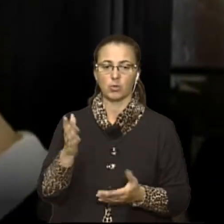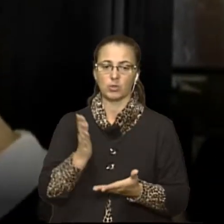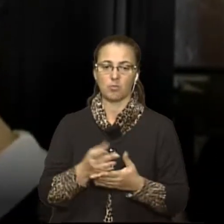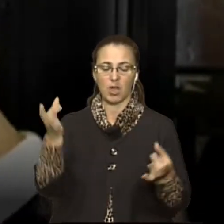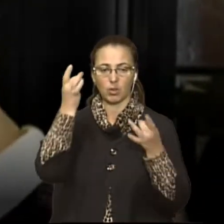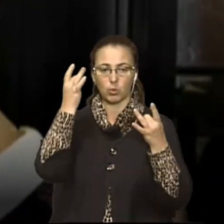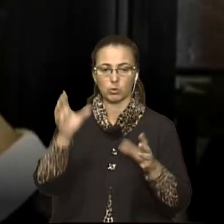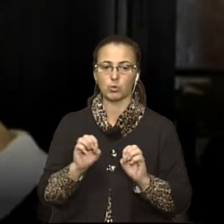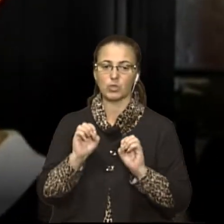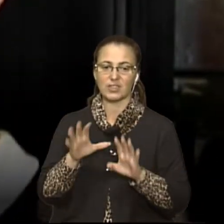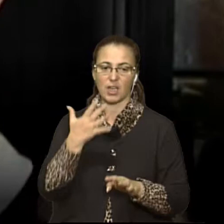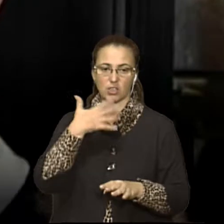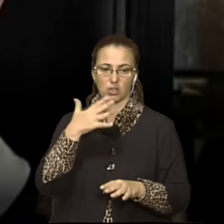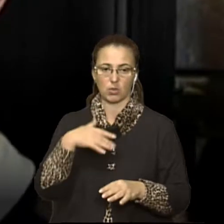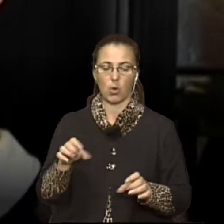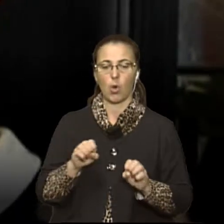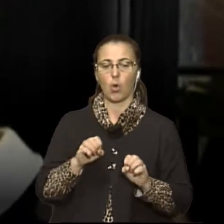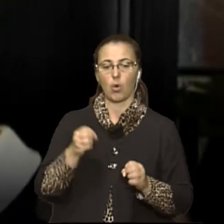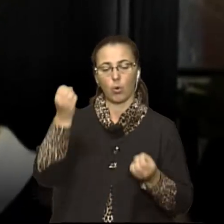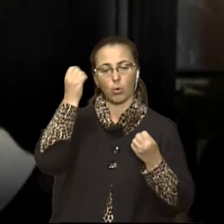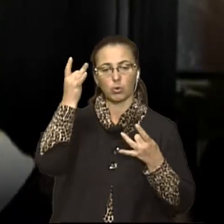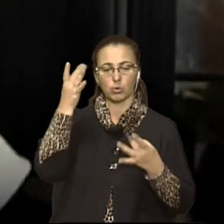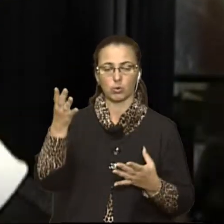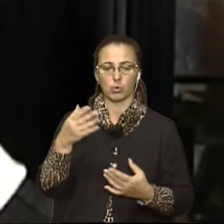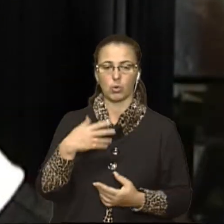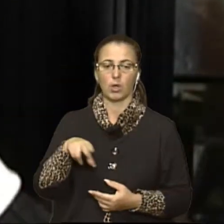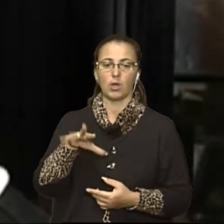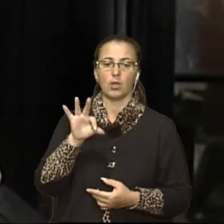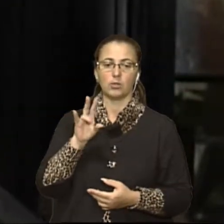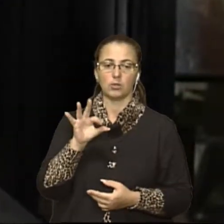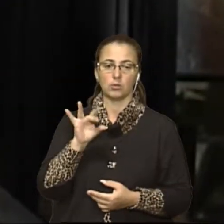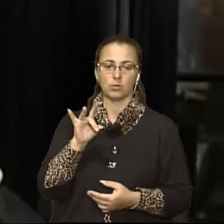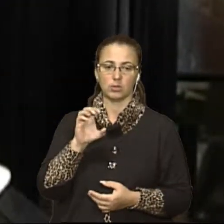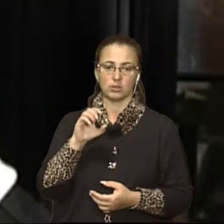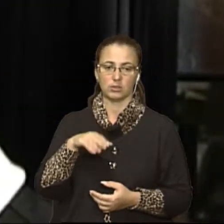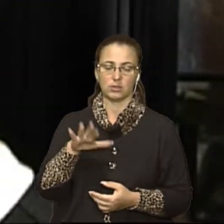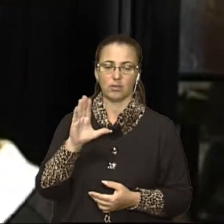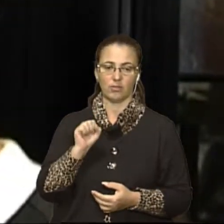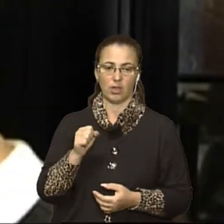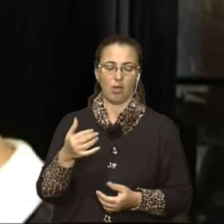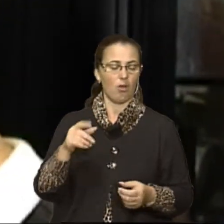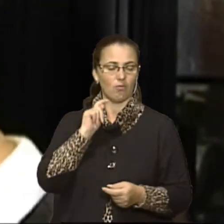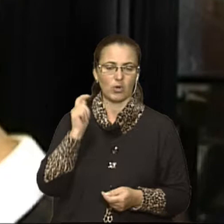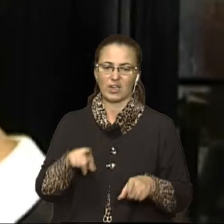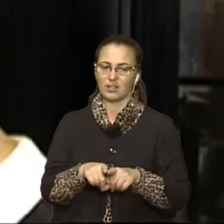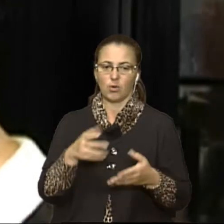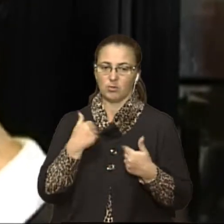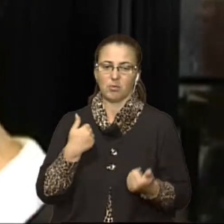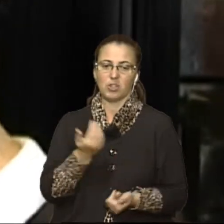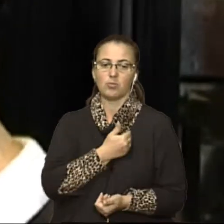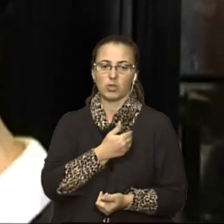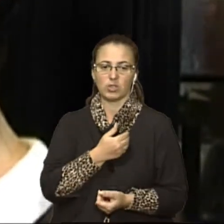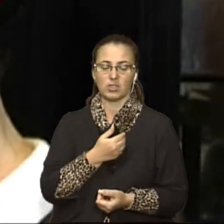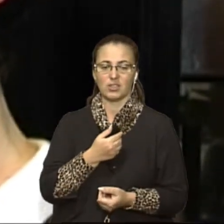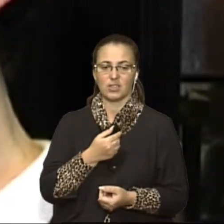здачі крові, культуру донорства. У нас в Україні немає такої культури і мені б дуже хотілося, щоб люди розуміли, що віддавати на